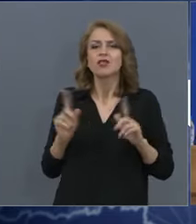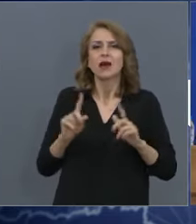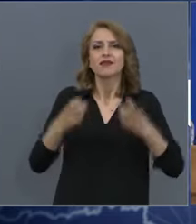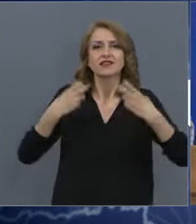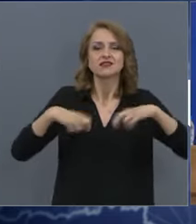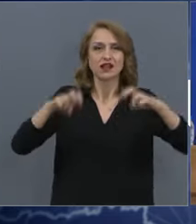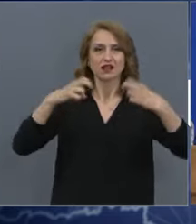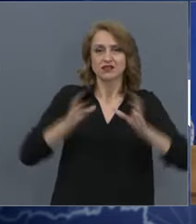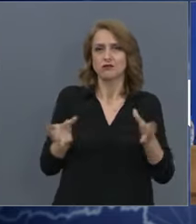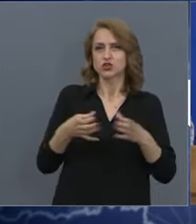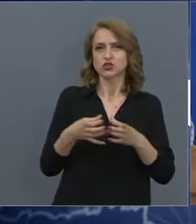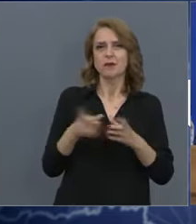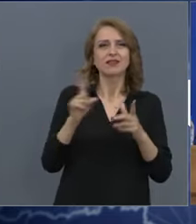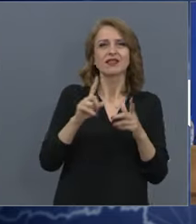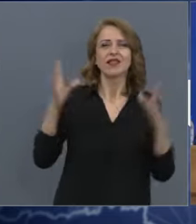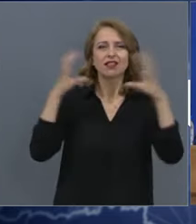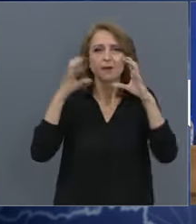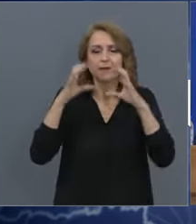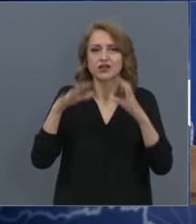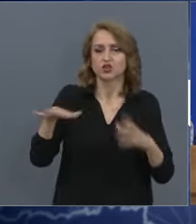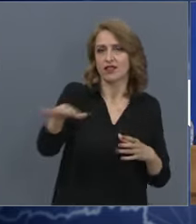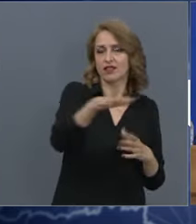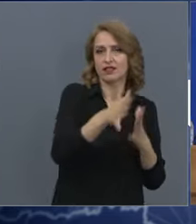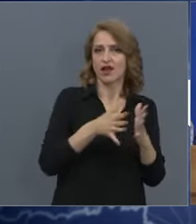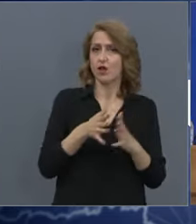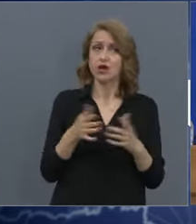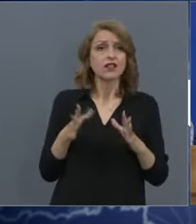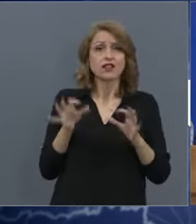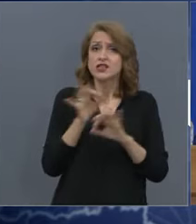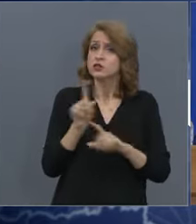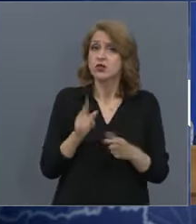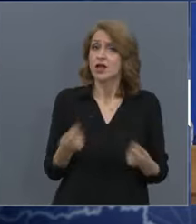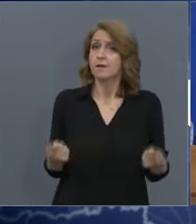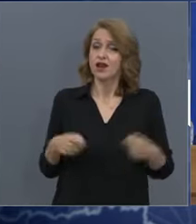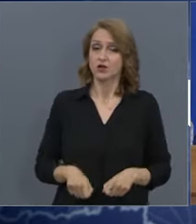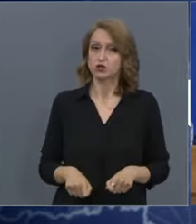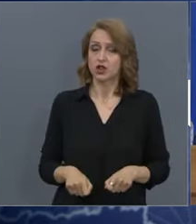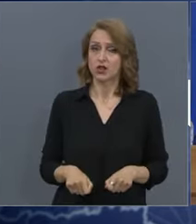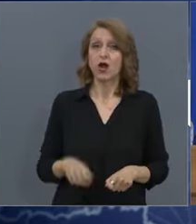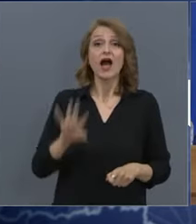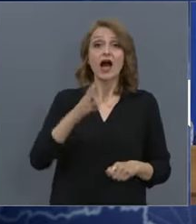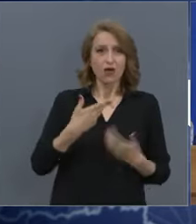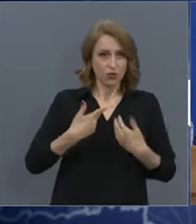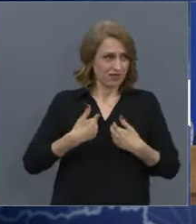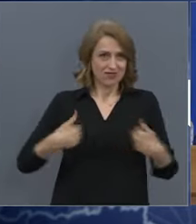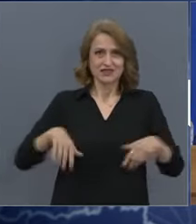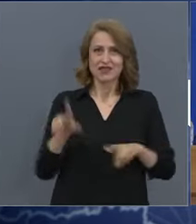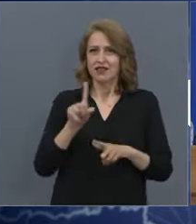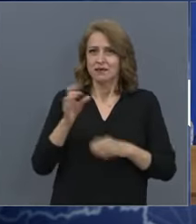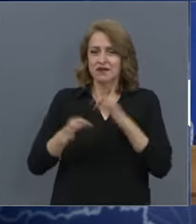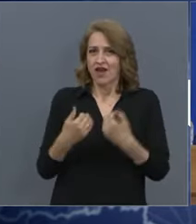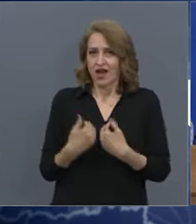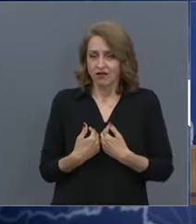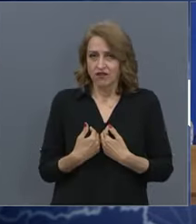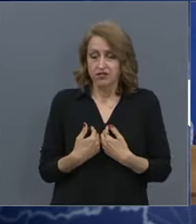влияеме и да не напрягаме народа. Нещата не са приключили. И пак казвам, ако на нас не ни вярват, макар че не